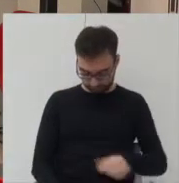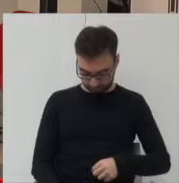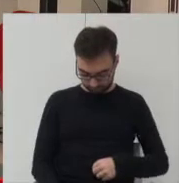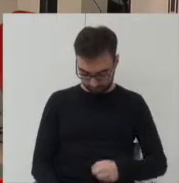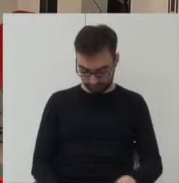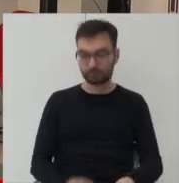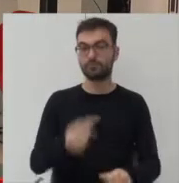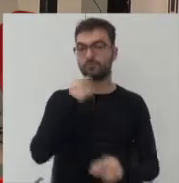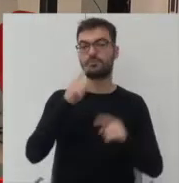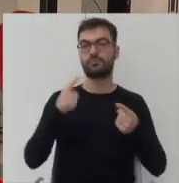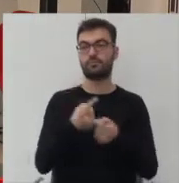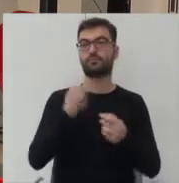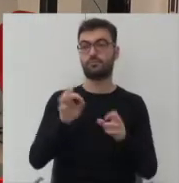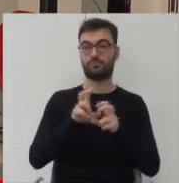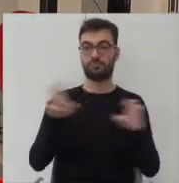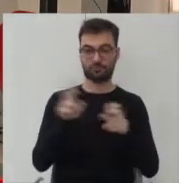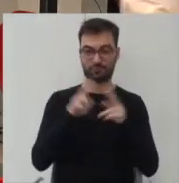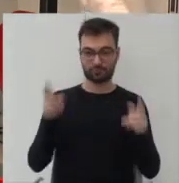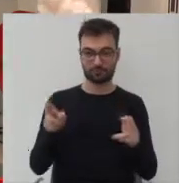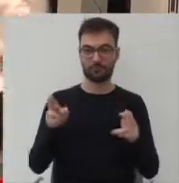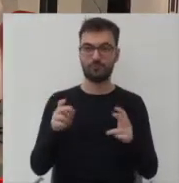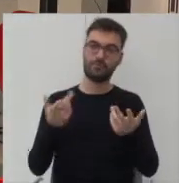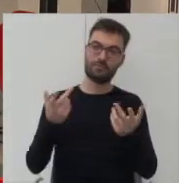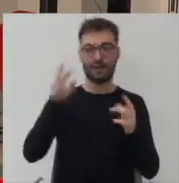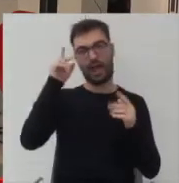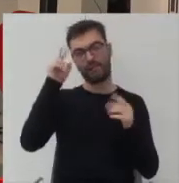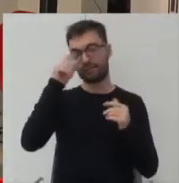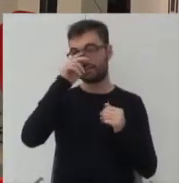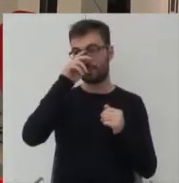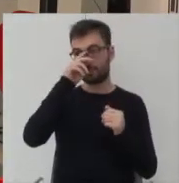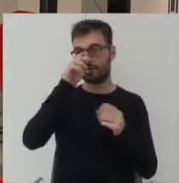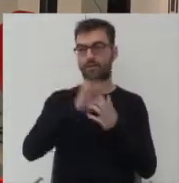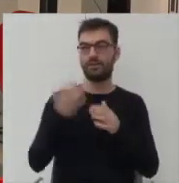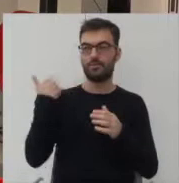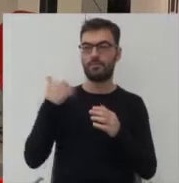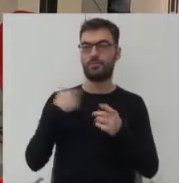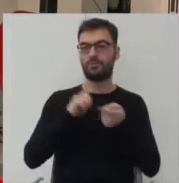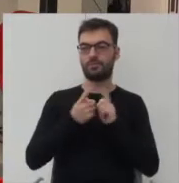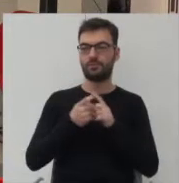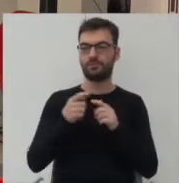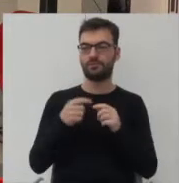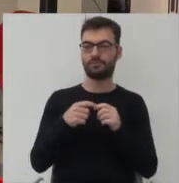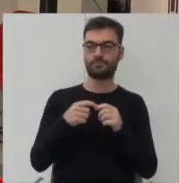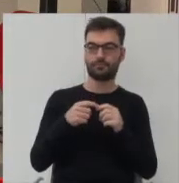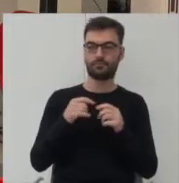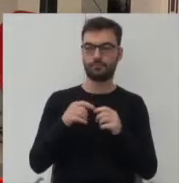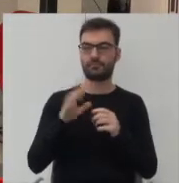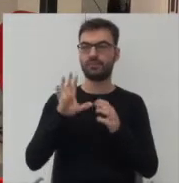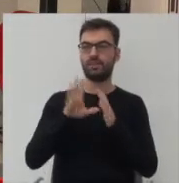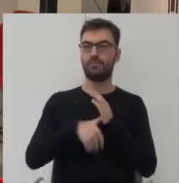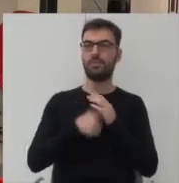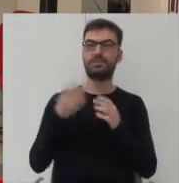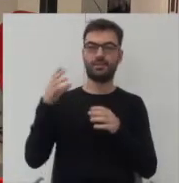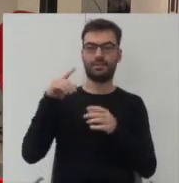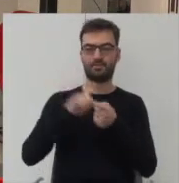żyjemy dzisiaj w takich czasach, to taka refleksja z jednego ze spotkań, które kiedyś mieliśmy jako miasta w Komisji